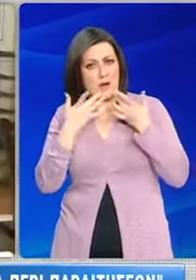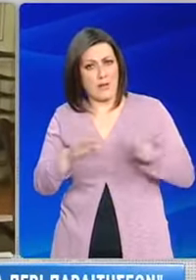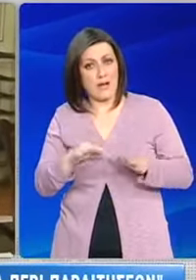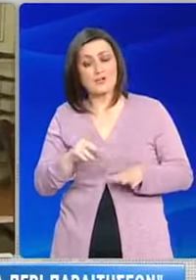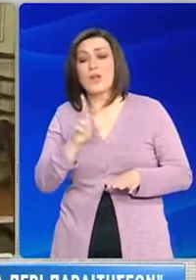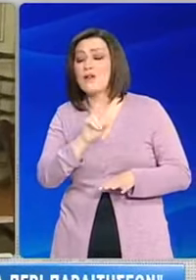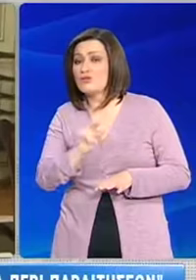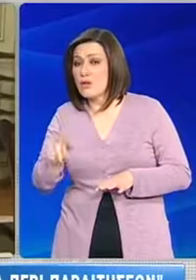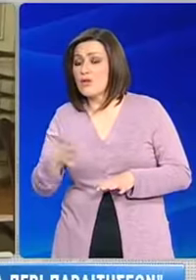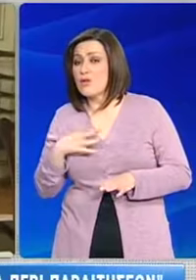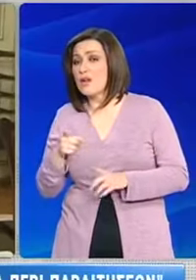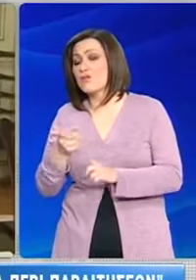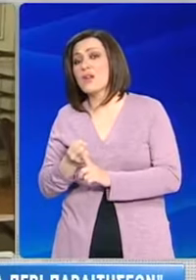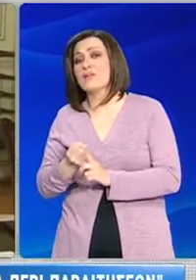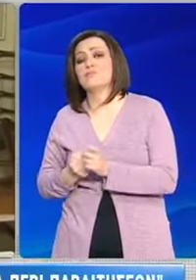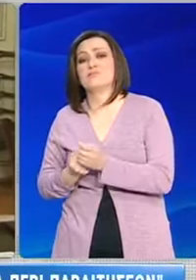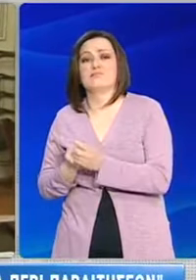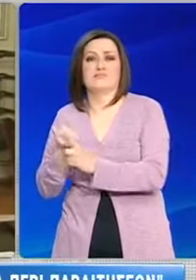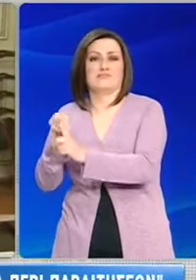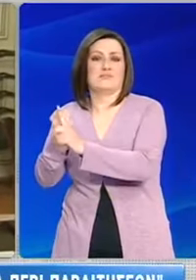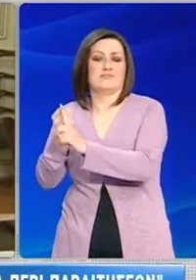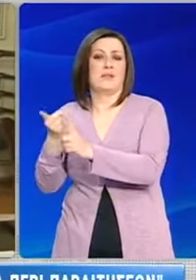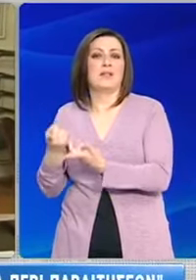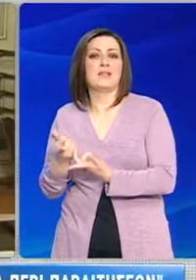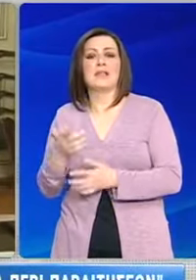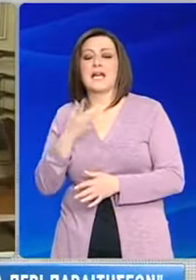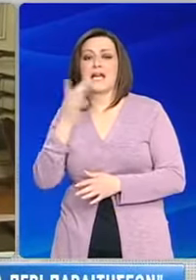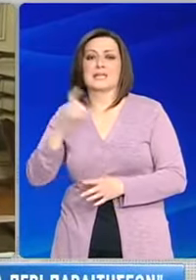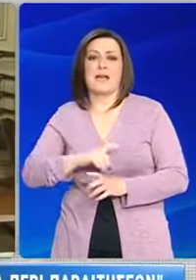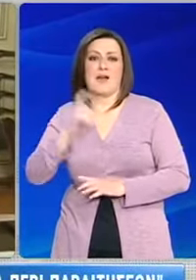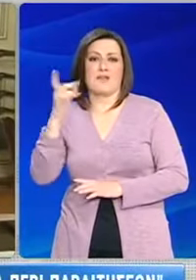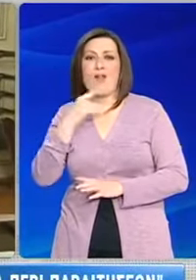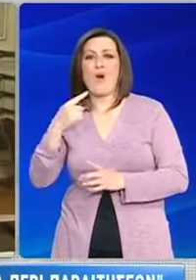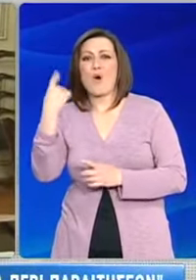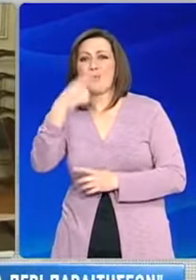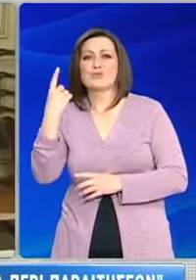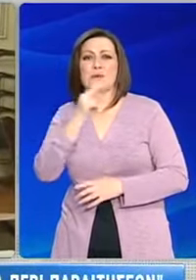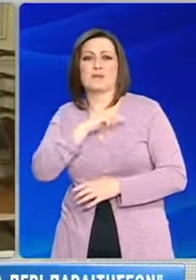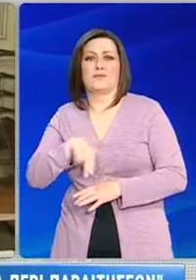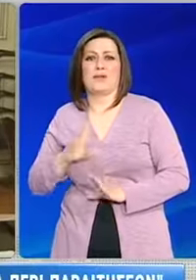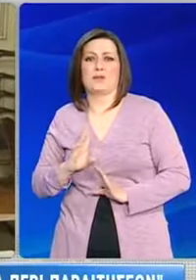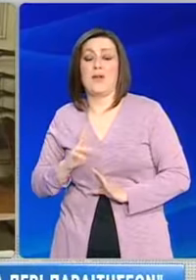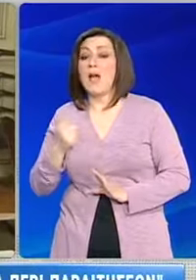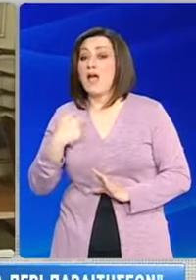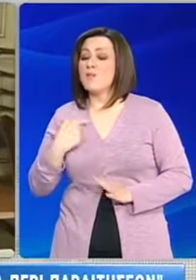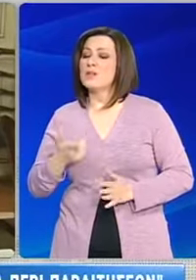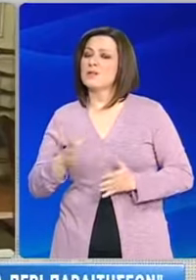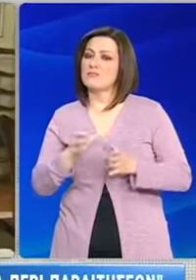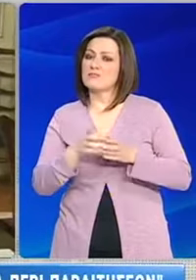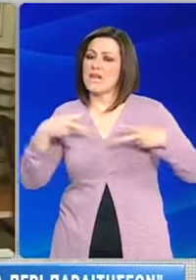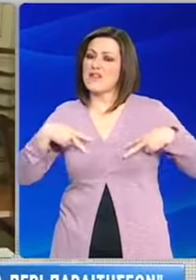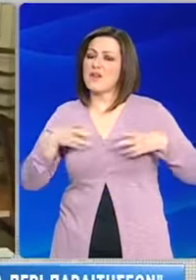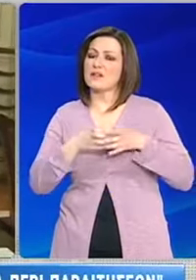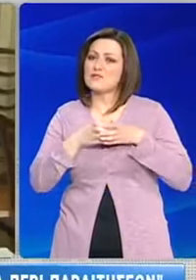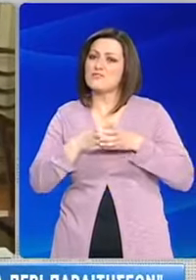Ταυτίζονται με τη Χρυσή Αυγή για μικροπολιτικές σκοπιμότητες. Αλλά εμείς προχωράμε με την απαραίτητη